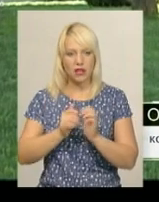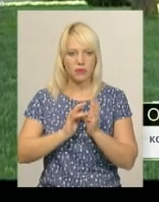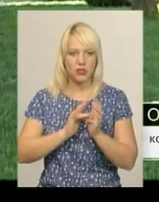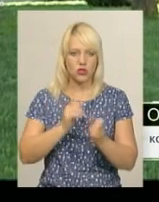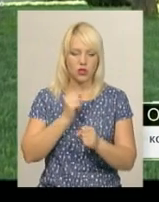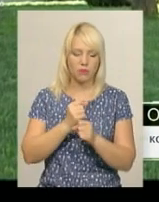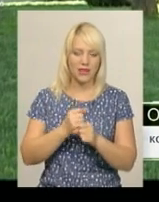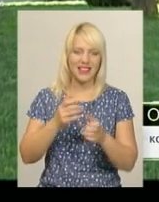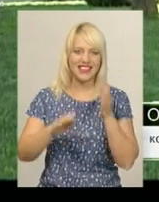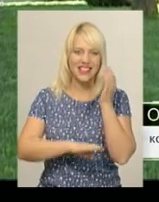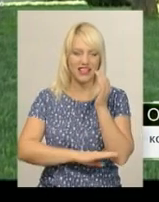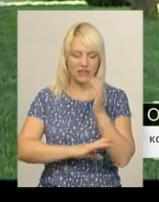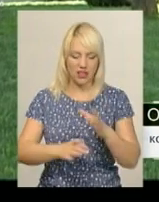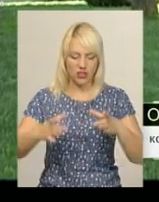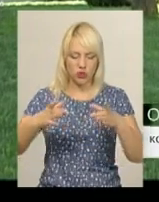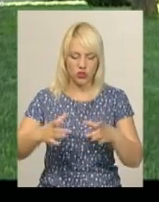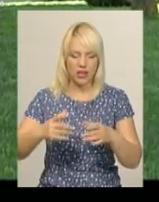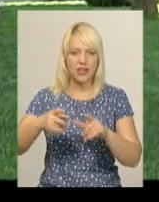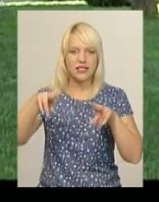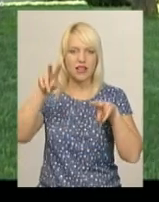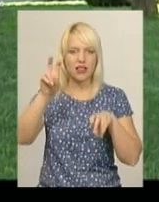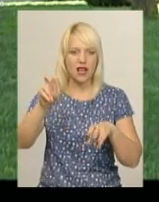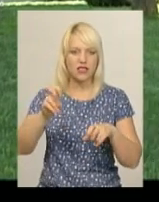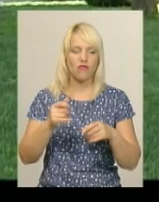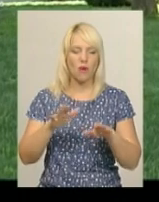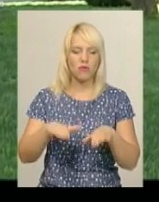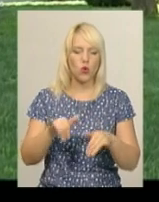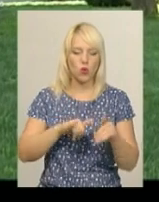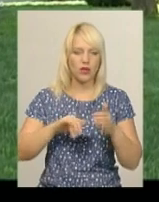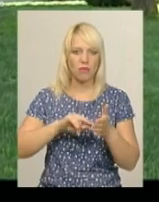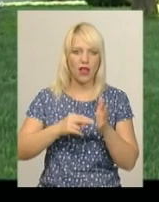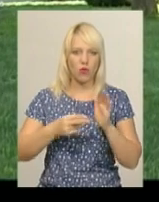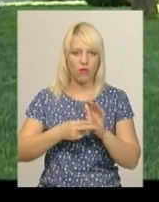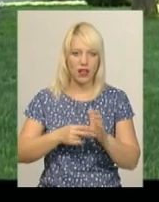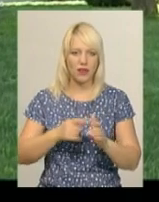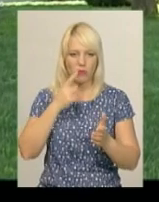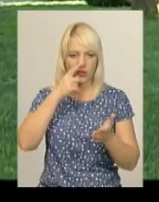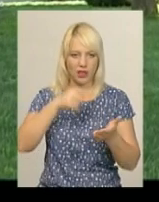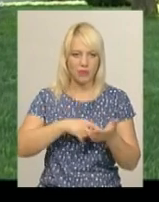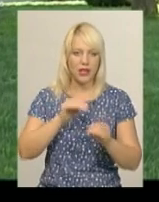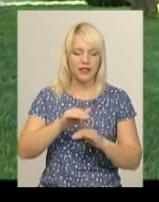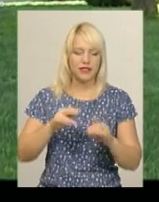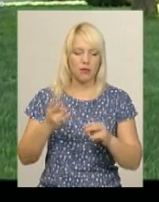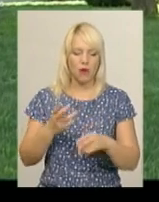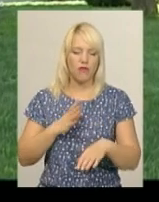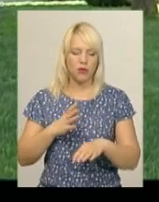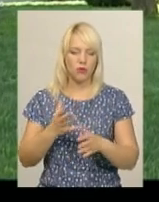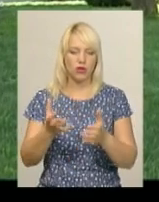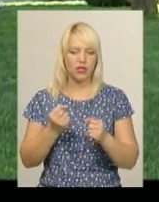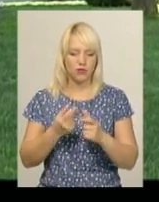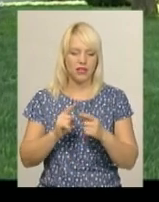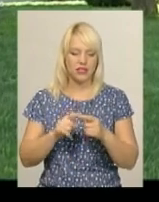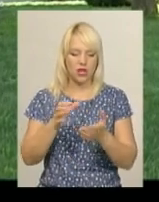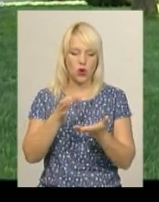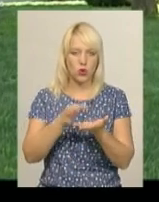'яні кружальці із назвою місцини, куди планували потрапити. Діти мали отримати ці кружальці по прибуттю на місце. Але